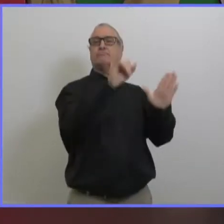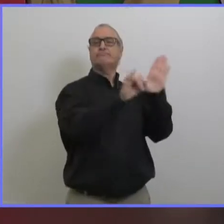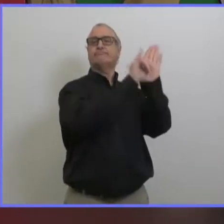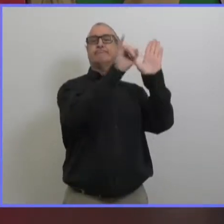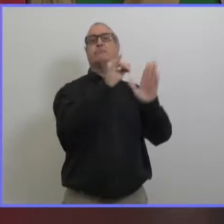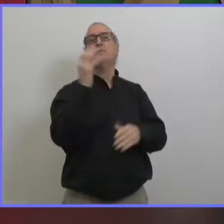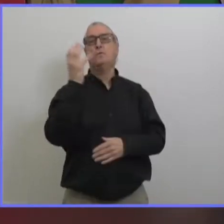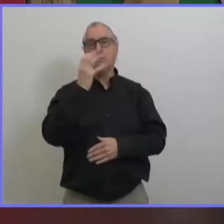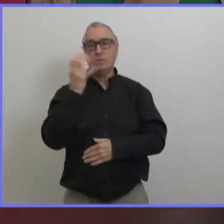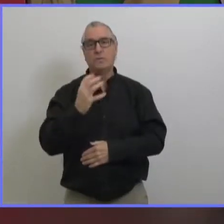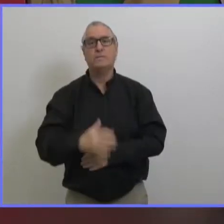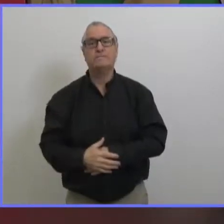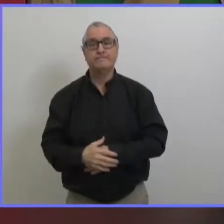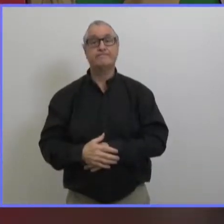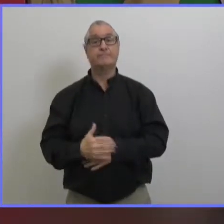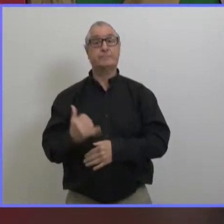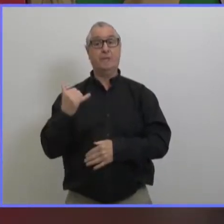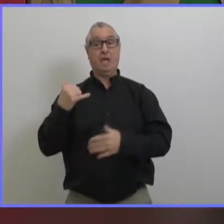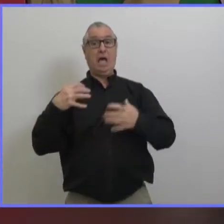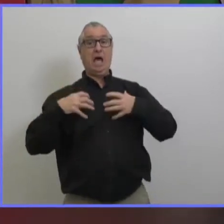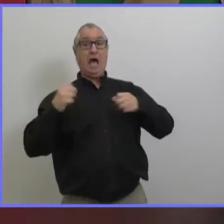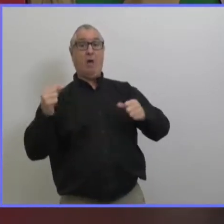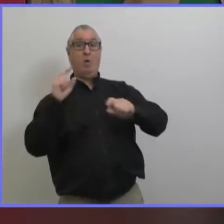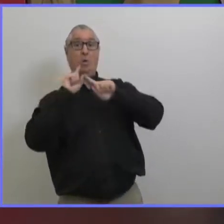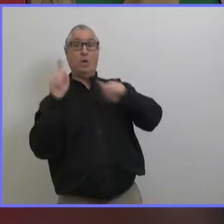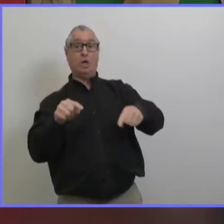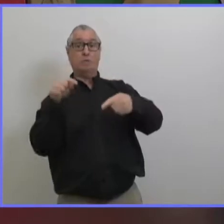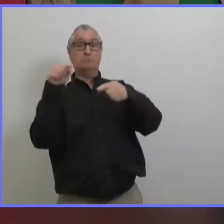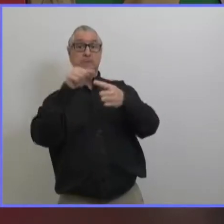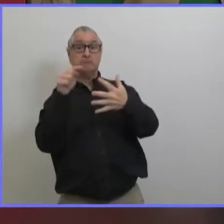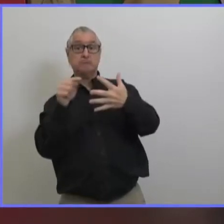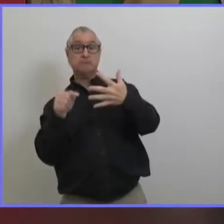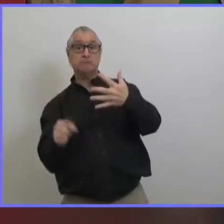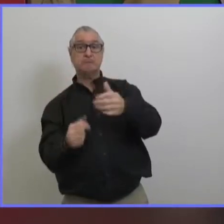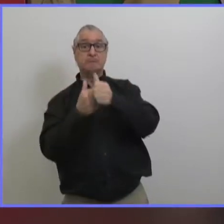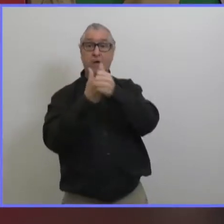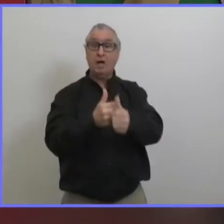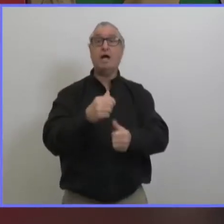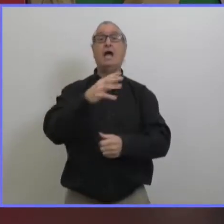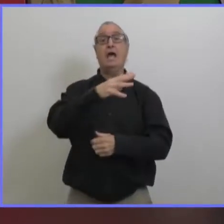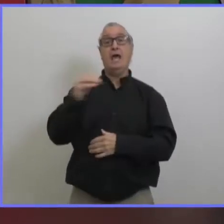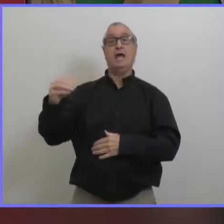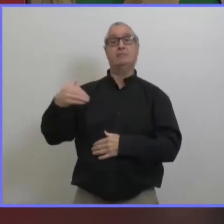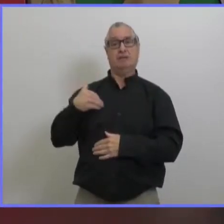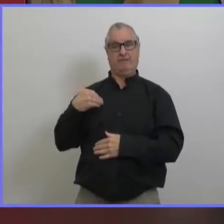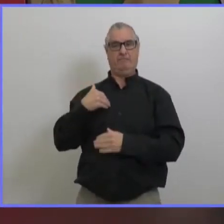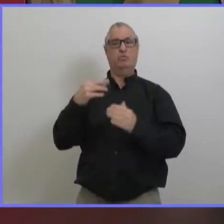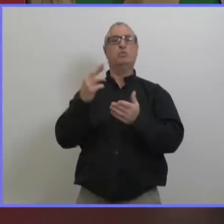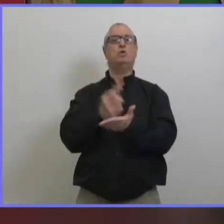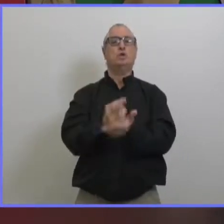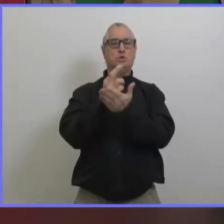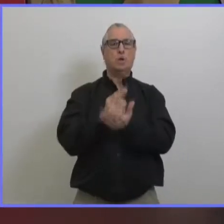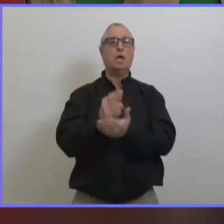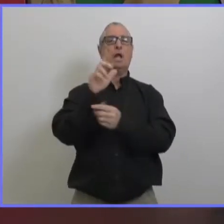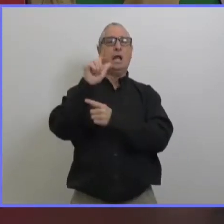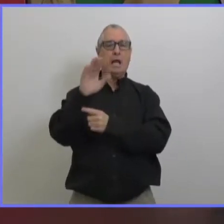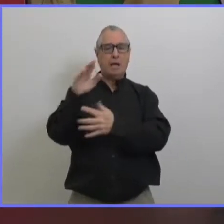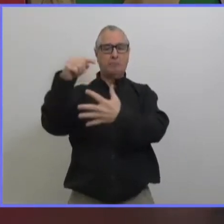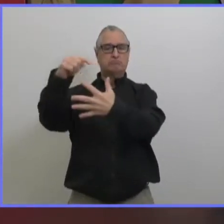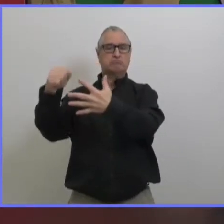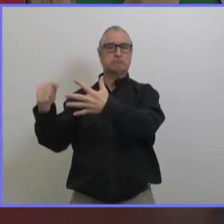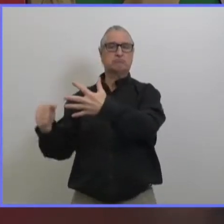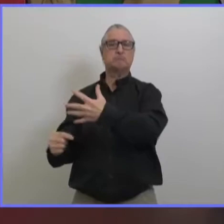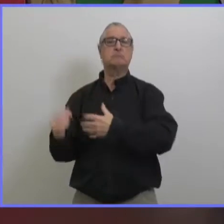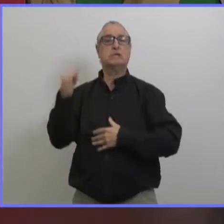avec tous les outils qu'on a à notre disposition qui vont limiter l'introduction et la propagation de ces variants préoccupant au